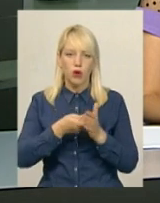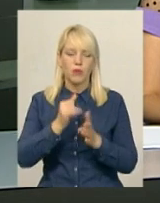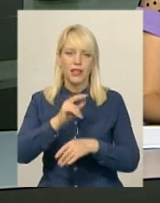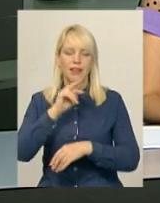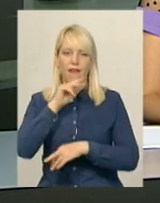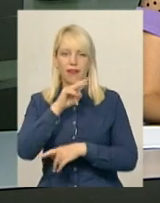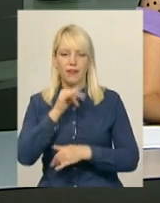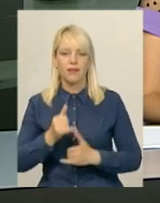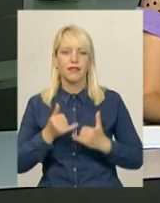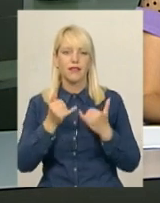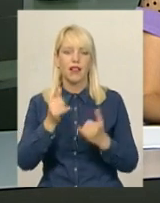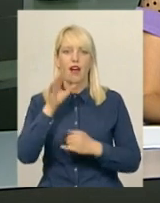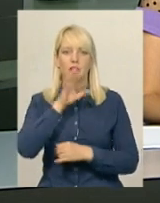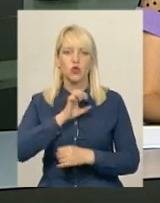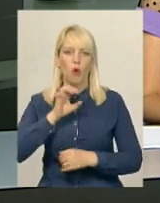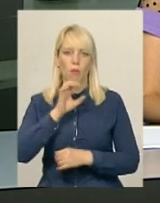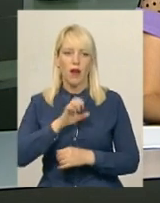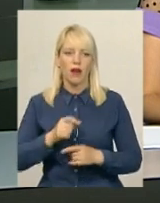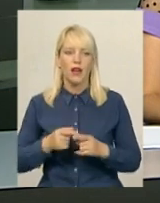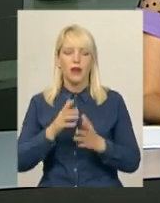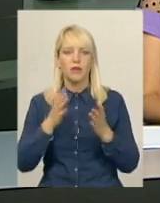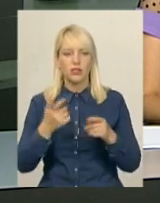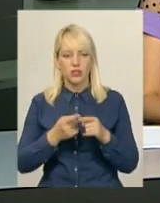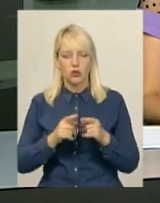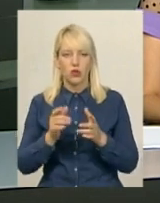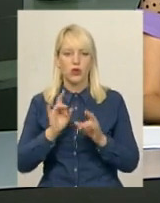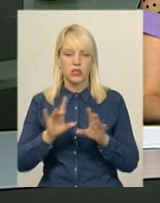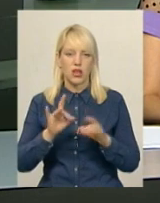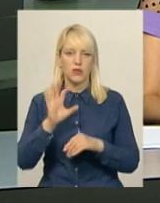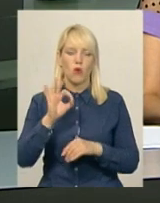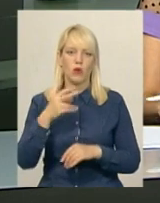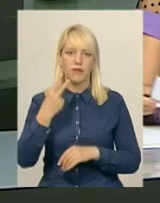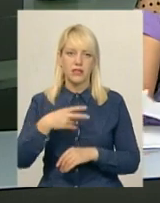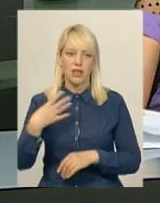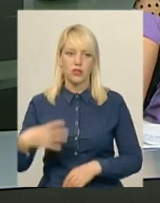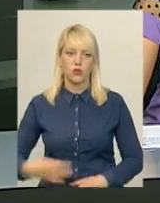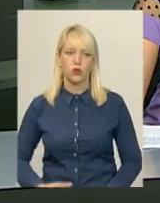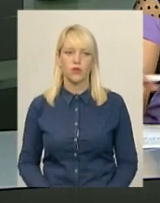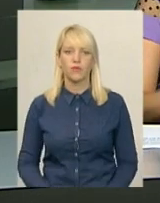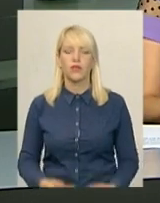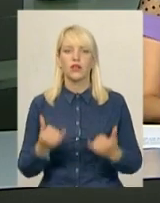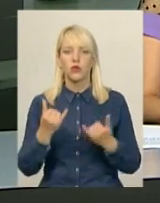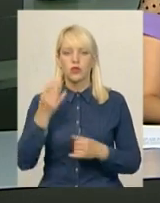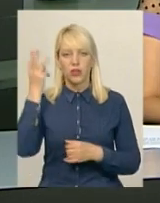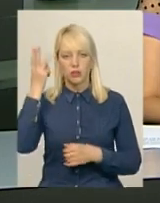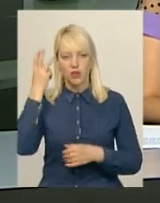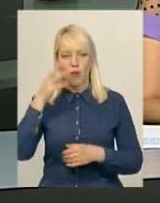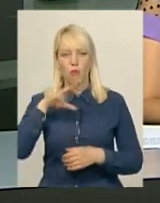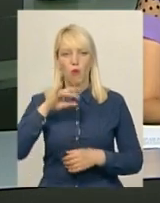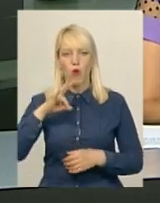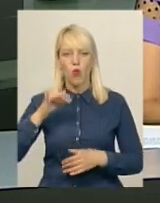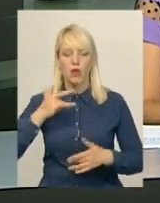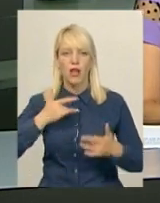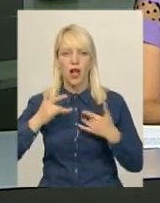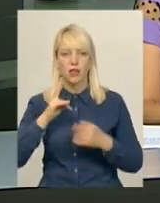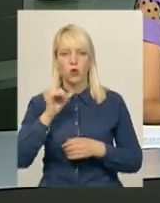Більше про це розповість моя колега Ірина Хижа у випуску новин о 20-й 40. І сьогодні у Хмельницькому монотеатрі «Кут»